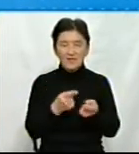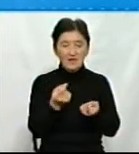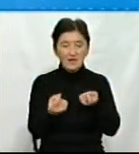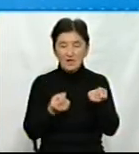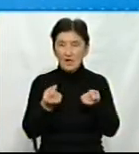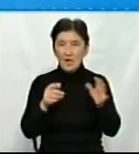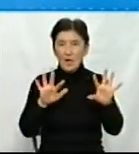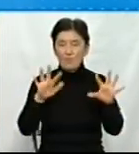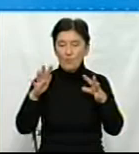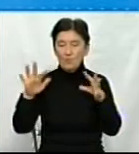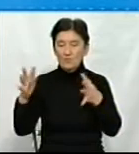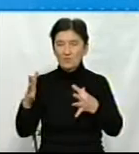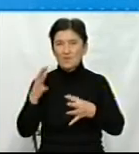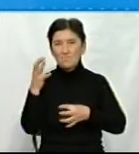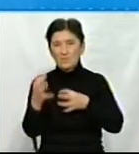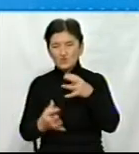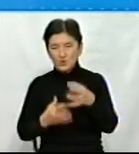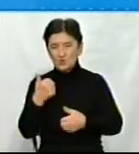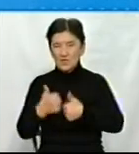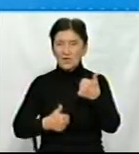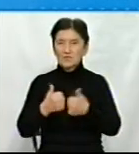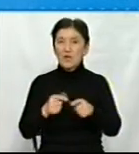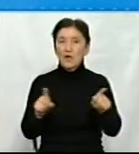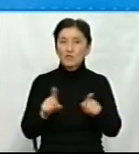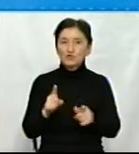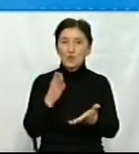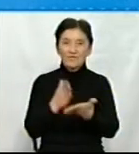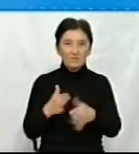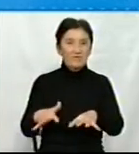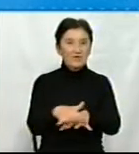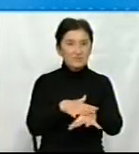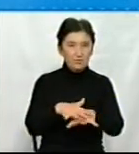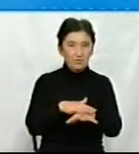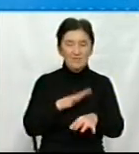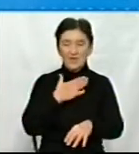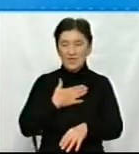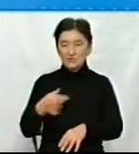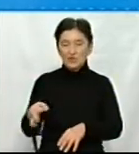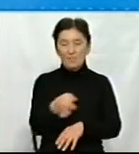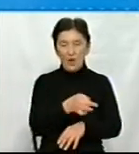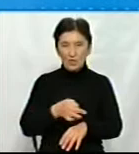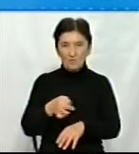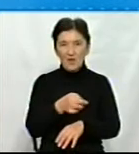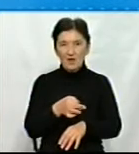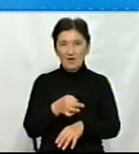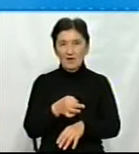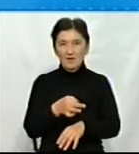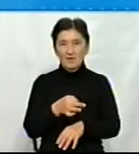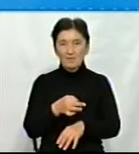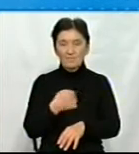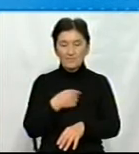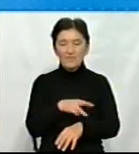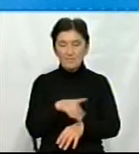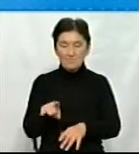програми «Гранти міжнародні» і взагалі те, що відбувається в суспільстві, в нашому регіоні і особливо в аграрній сфері. Ми